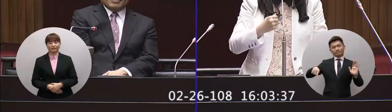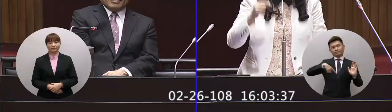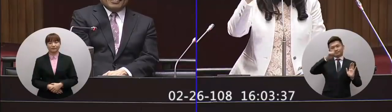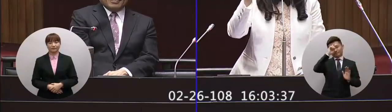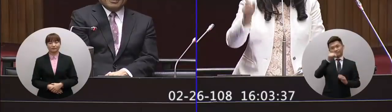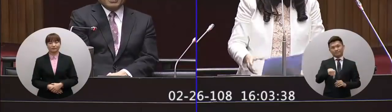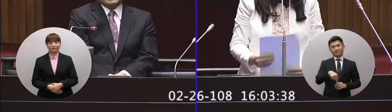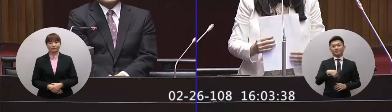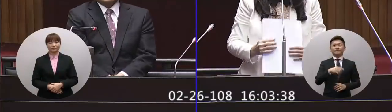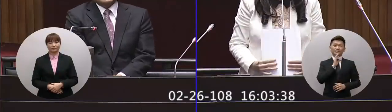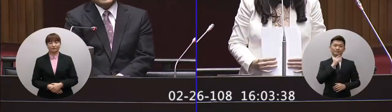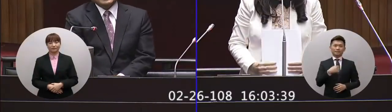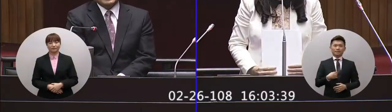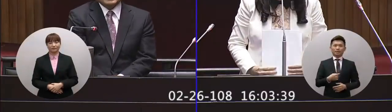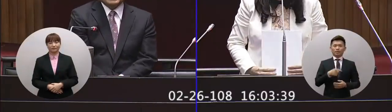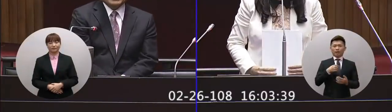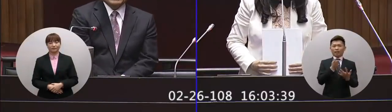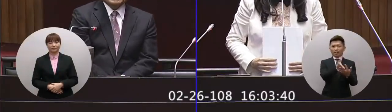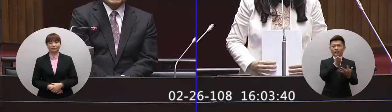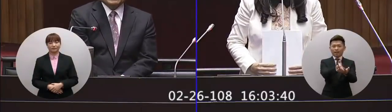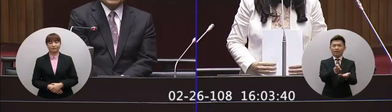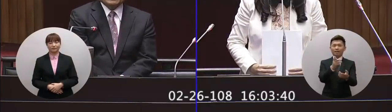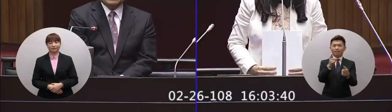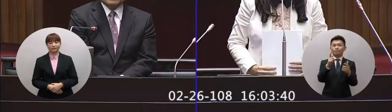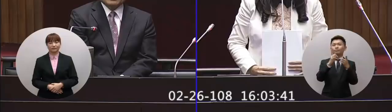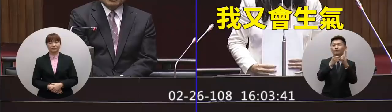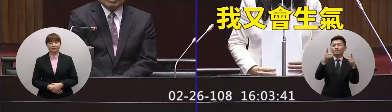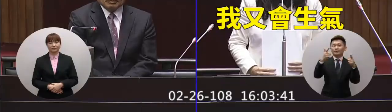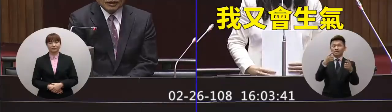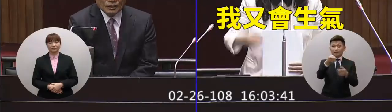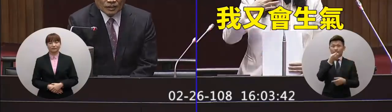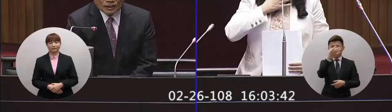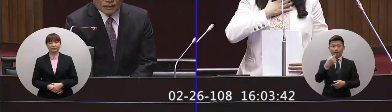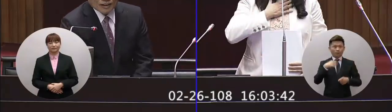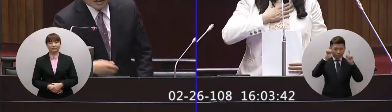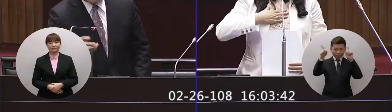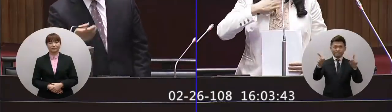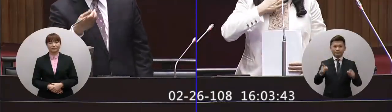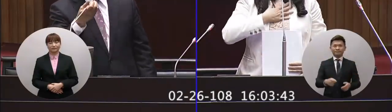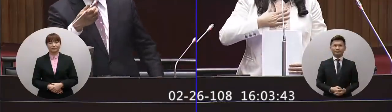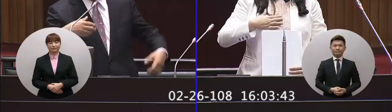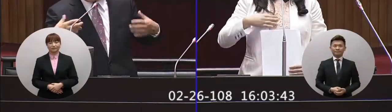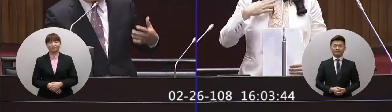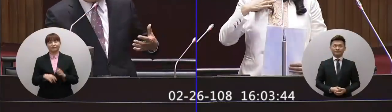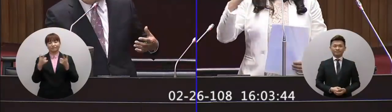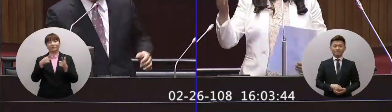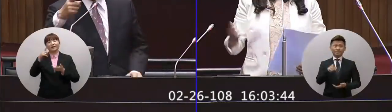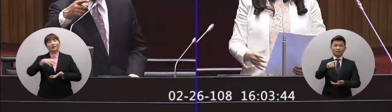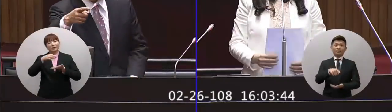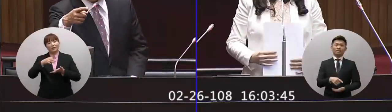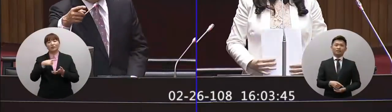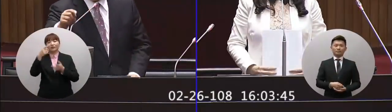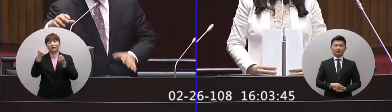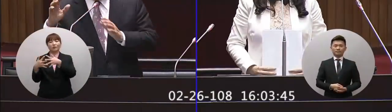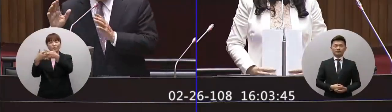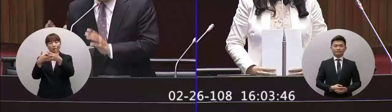不是我不要講因為我覺得你我不讓你講不是不讓你講因為我怕你講出來我會生氣我一直在你剛剛不是講你擔心嗎